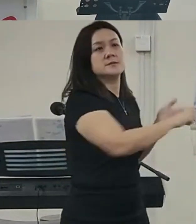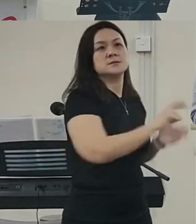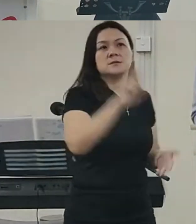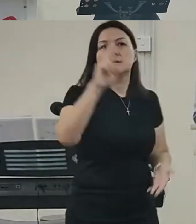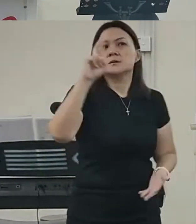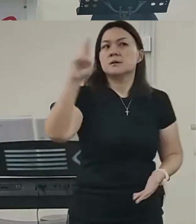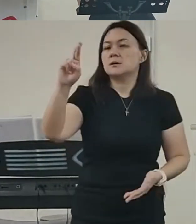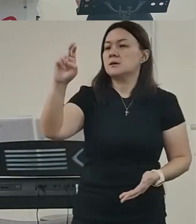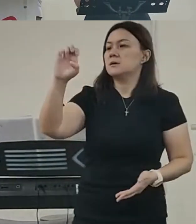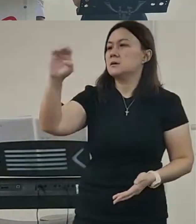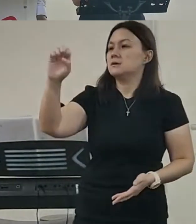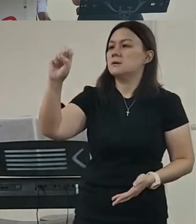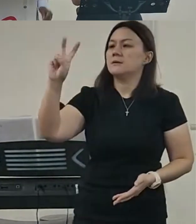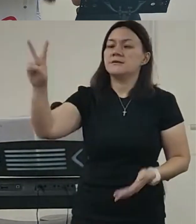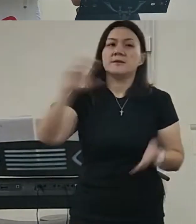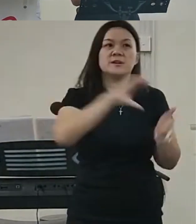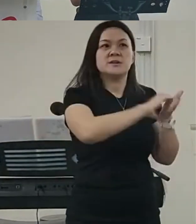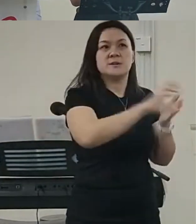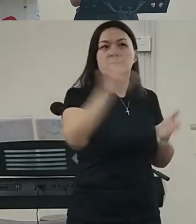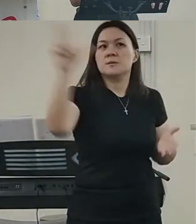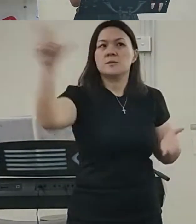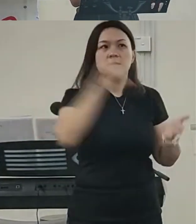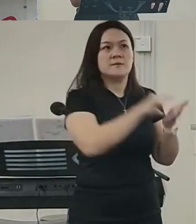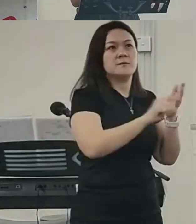那么他就直接给我了这个经节